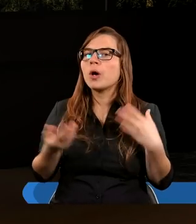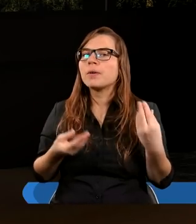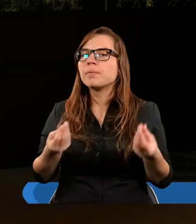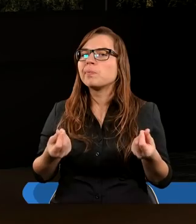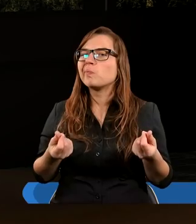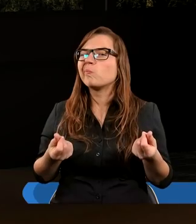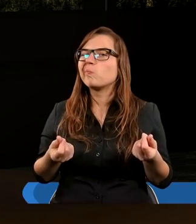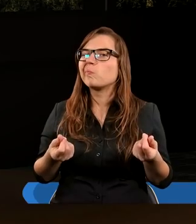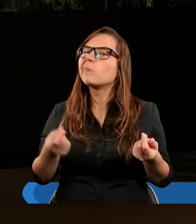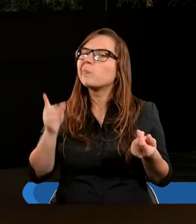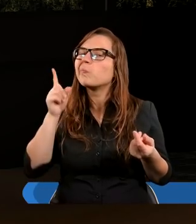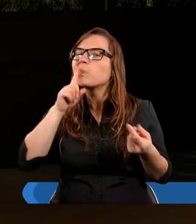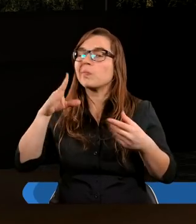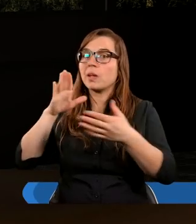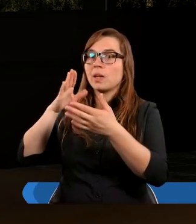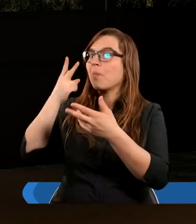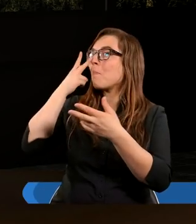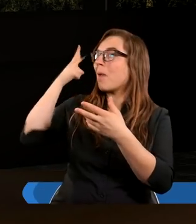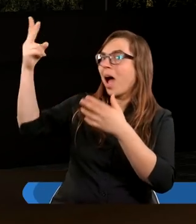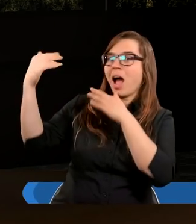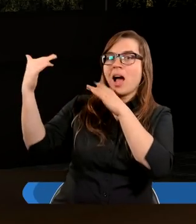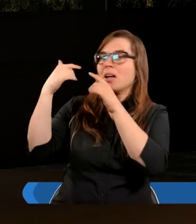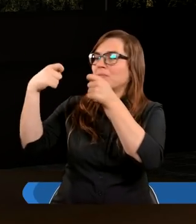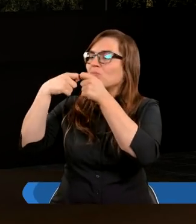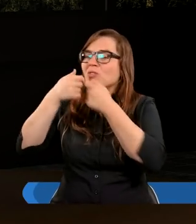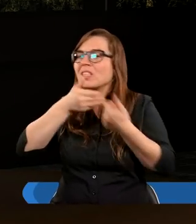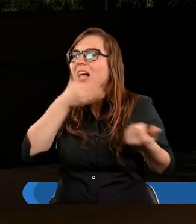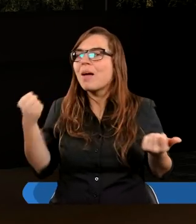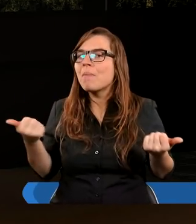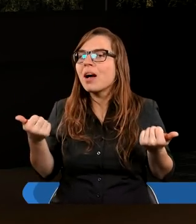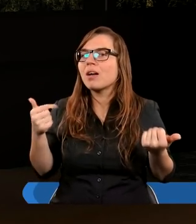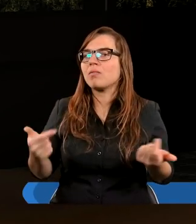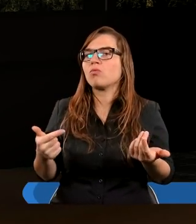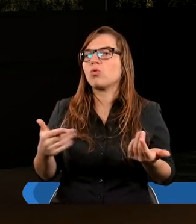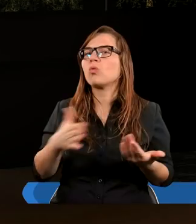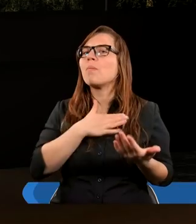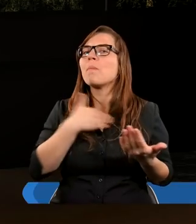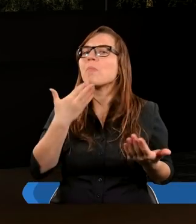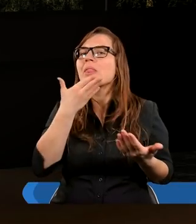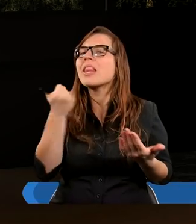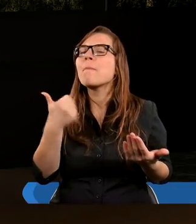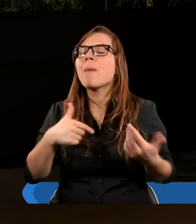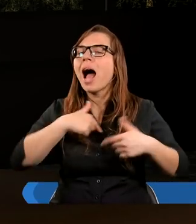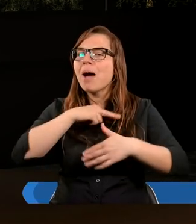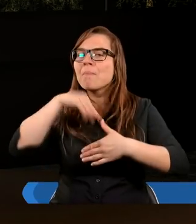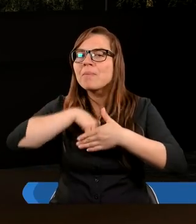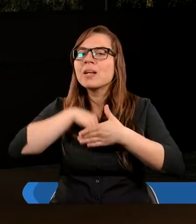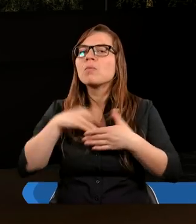my tak naprawdę, kiedy nie patrzymy na Niego, to też nie mamy jakby takiej